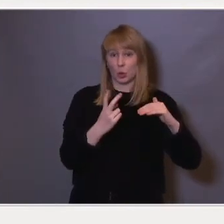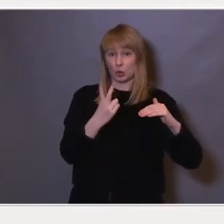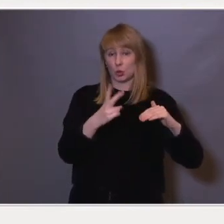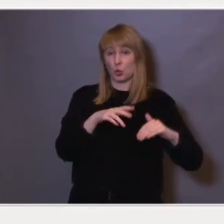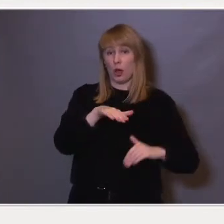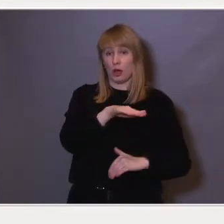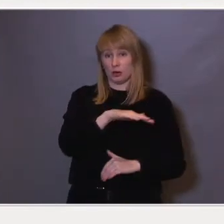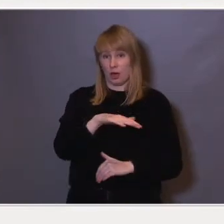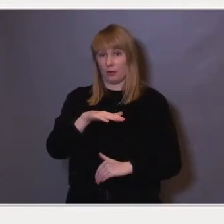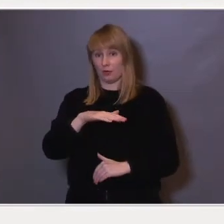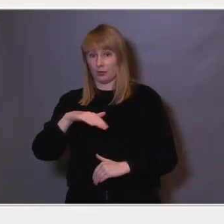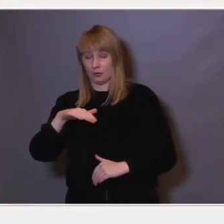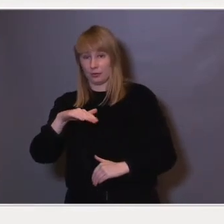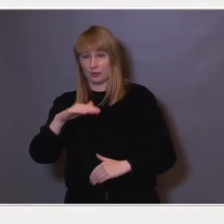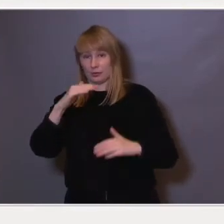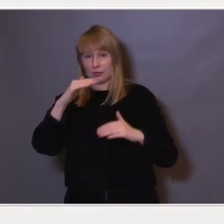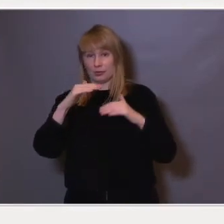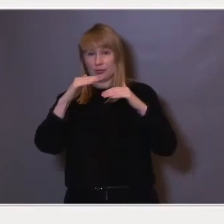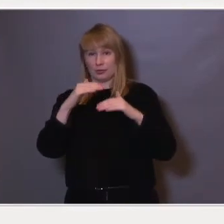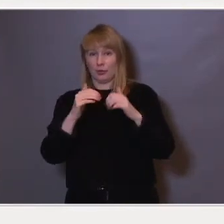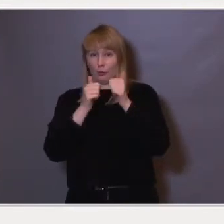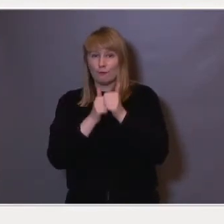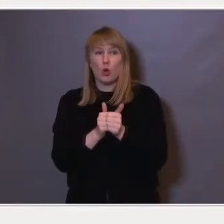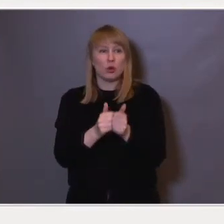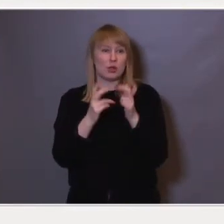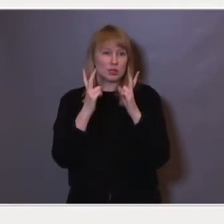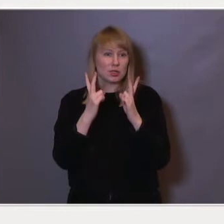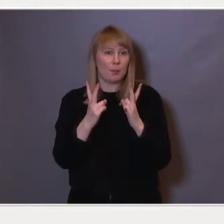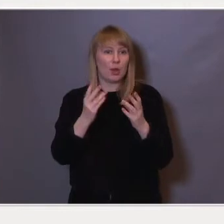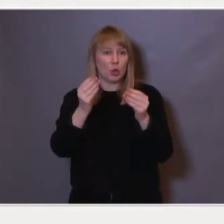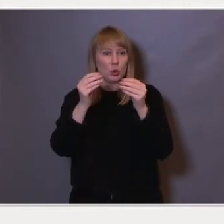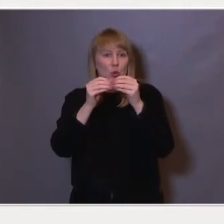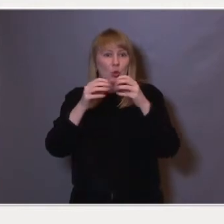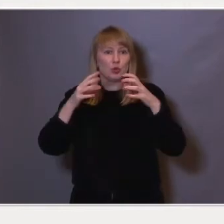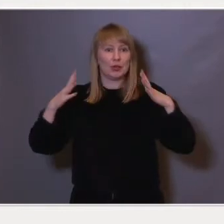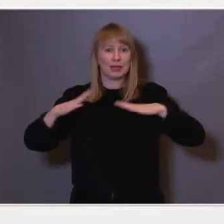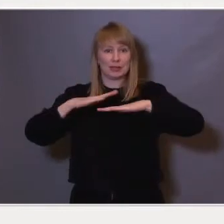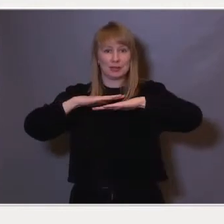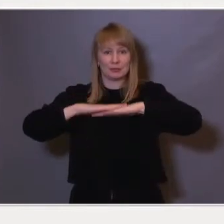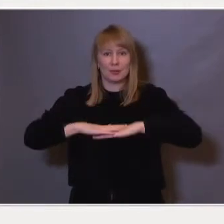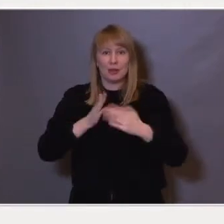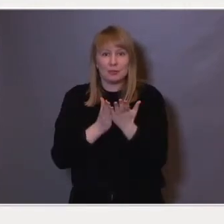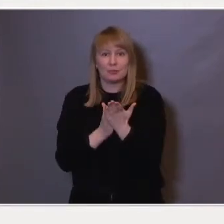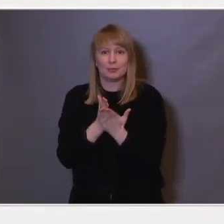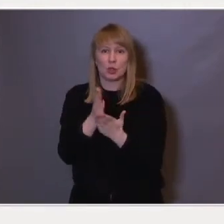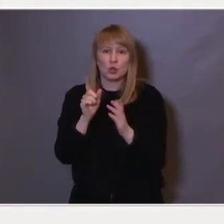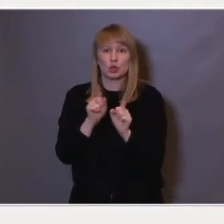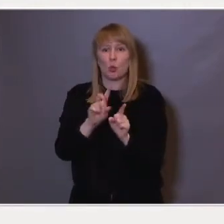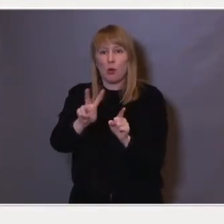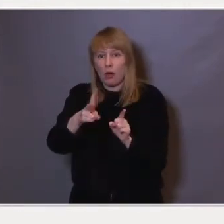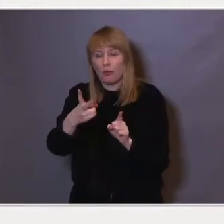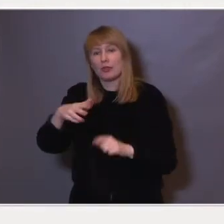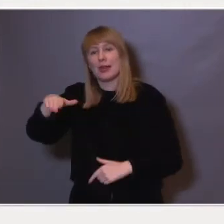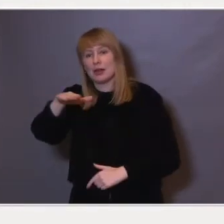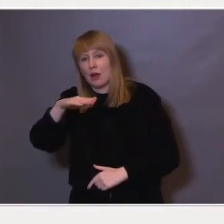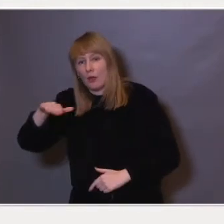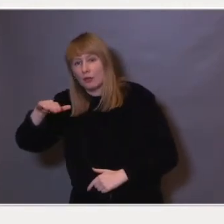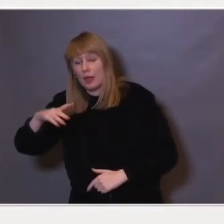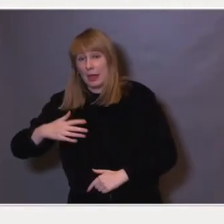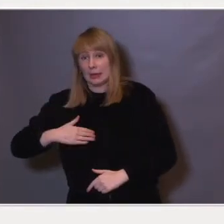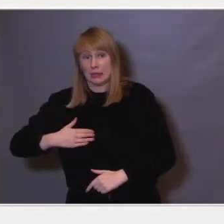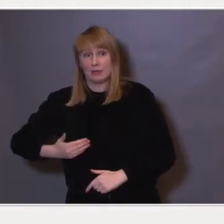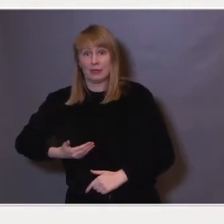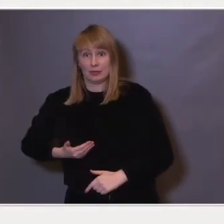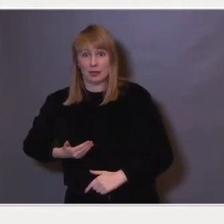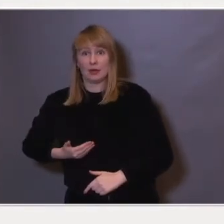av de landene, de følger akkurat samme utviklingsbane som de øvrige landene, der kvinner